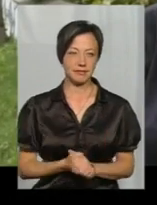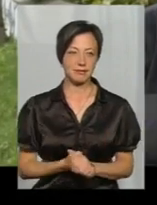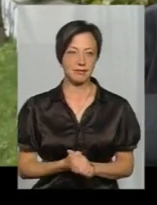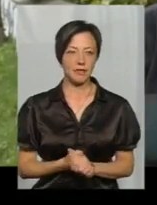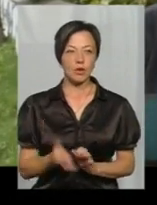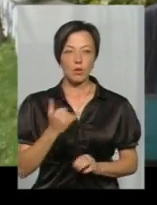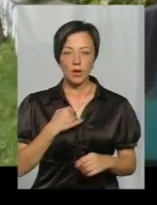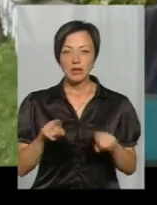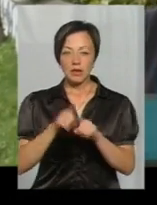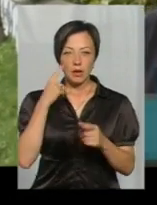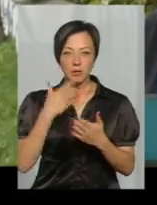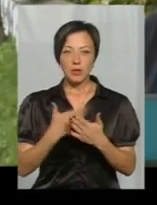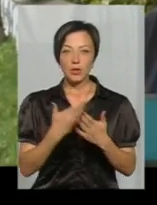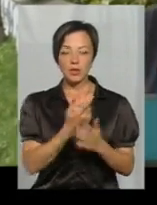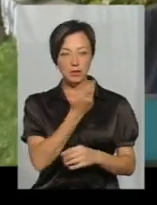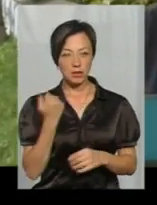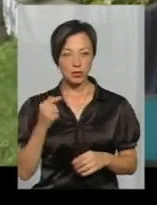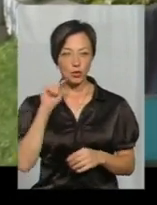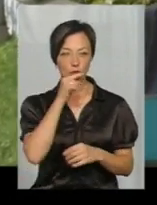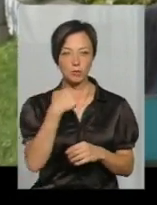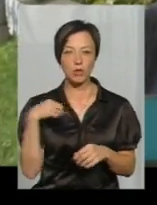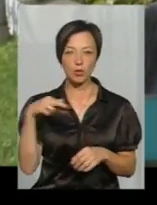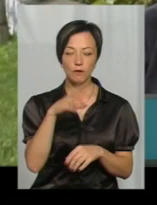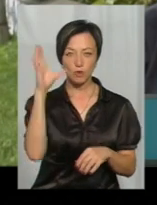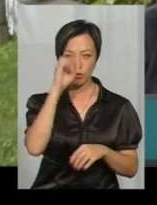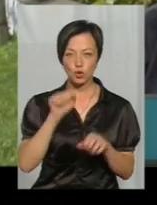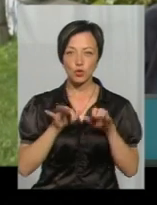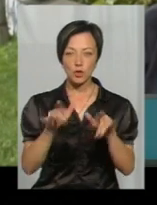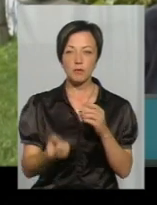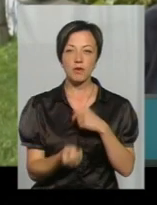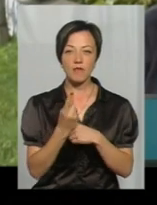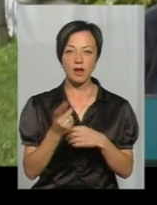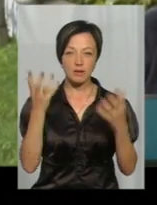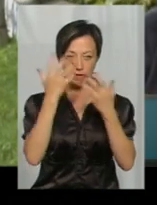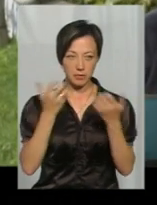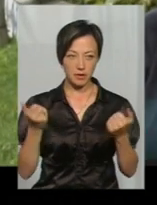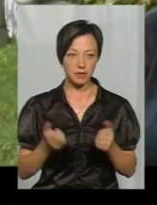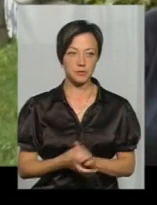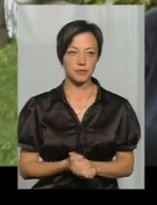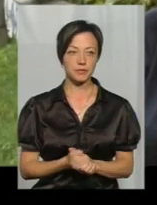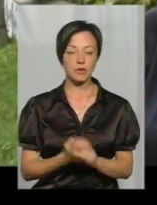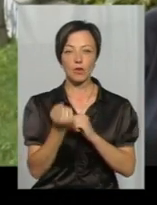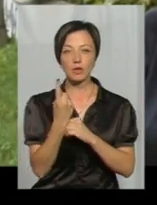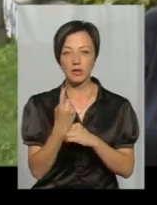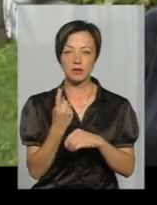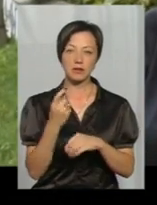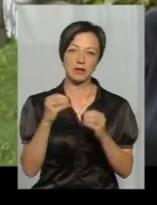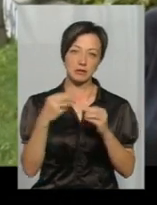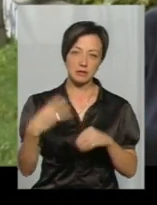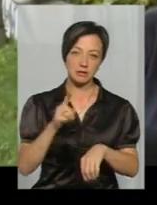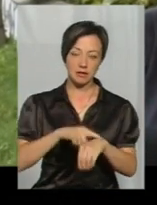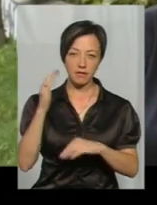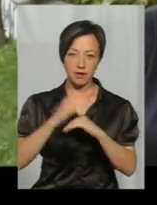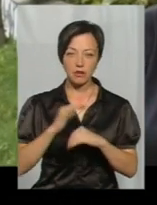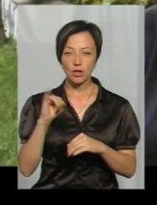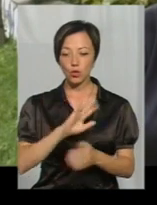така підозра, що вони з кукурудзі. Ми ходили вночі туди. Жуки з'являються, як тільки стемніє. Годин 11, піводинадцятого з